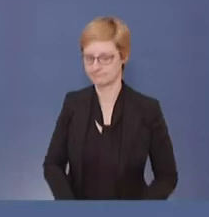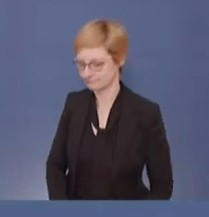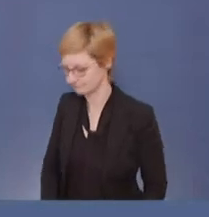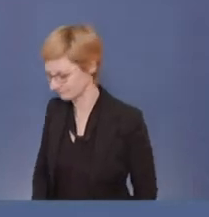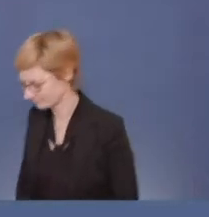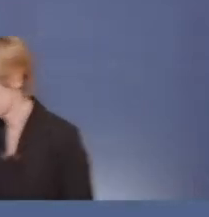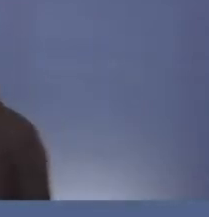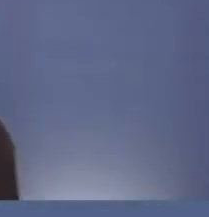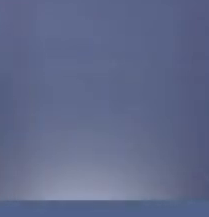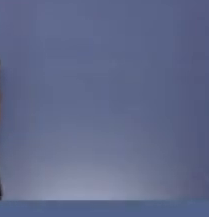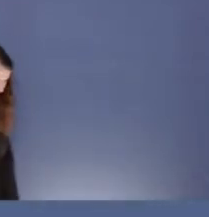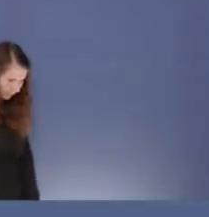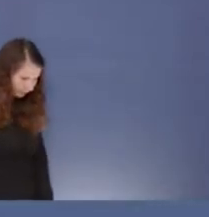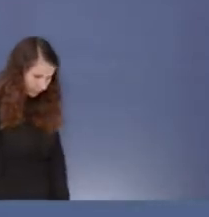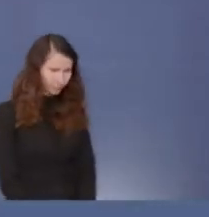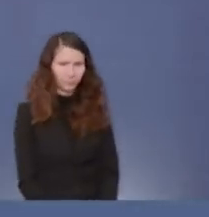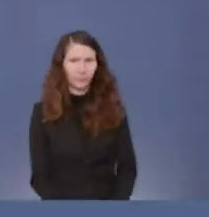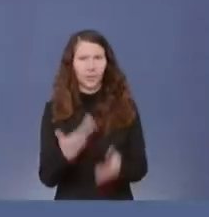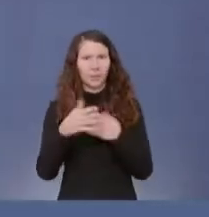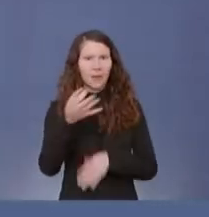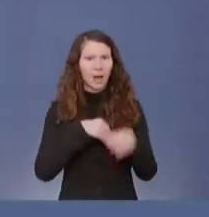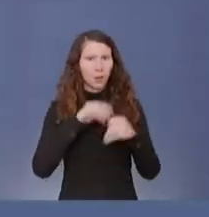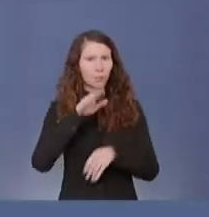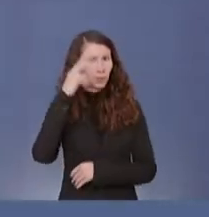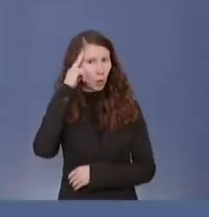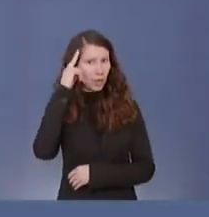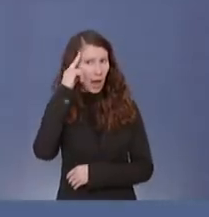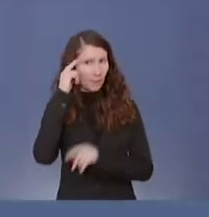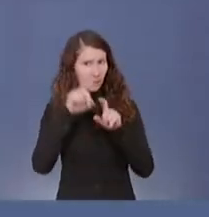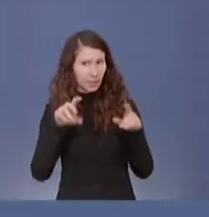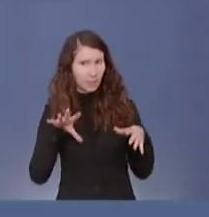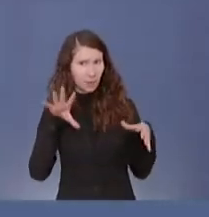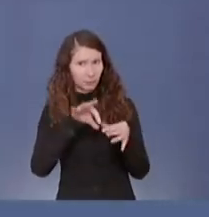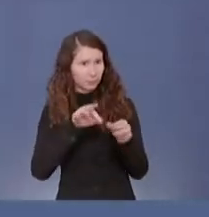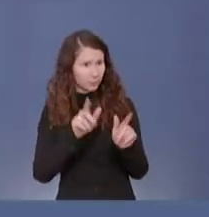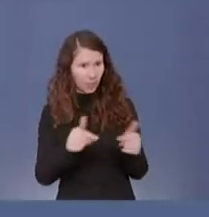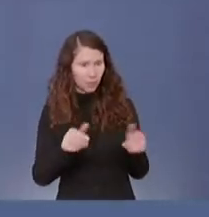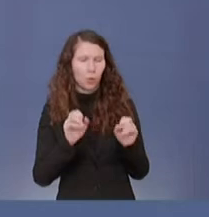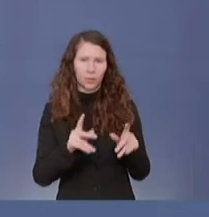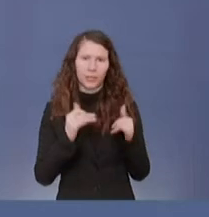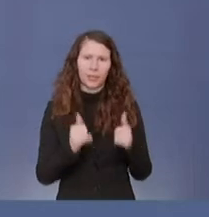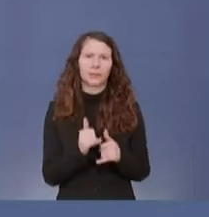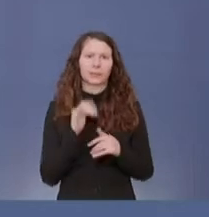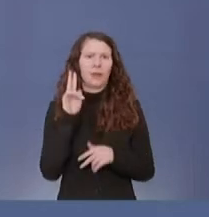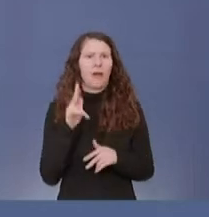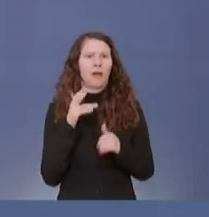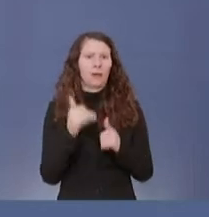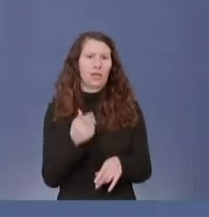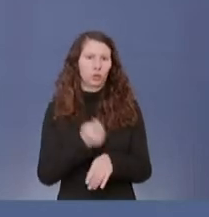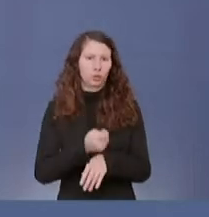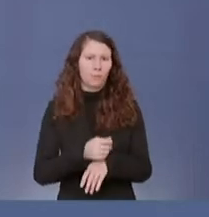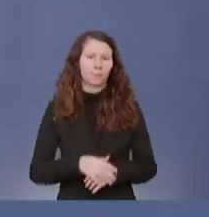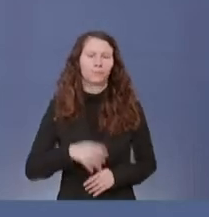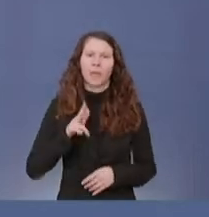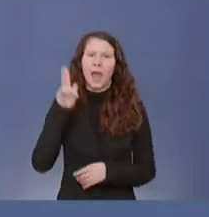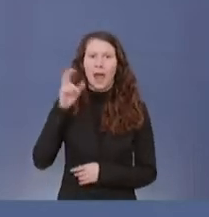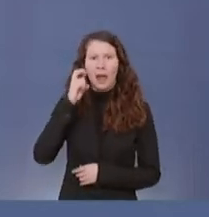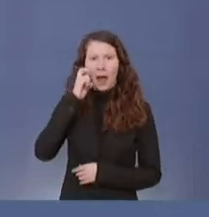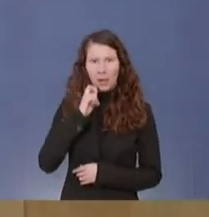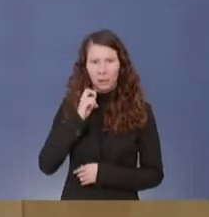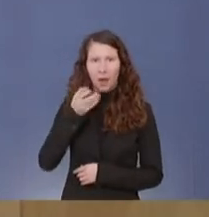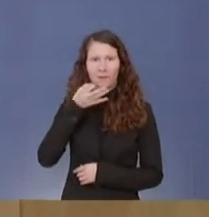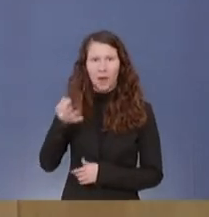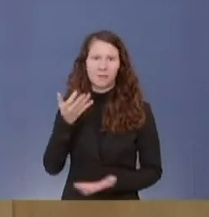Weitere Fragen zum PEM-Komplex Saudi-Arabien nehmen Ähnliches? Sehe ich nicht. Dann ist Herr Reitschus. Eine Frage an Herrn Alter gegebenenfalls,